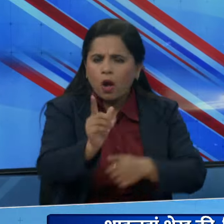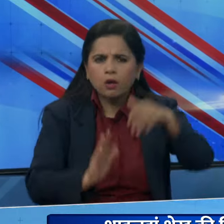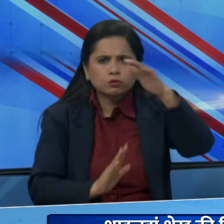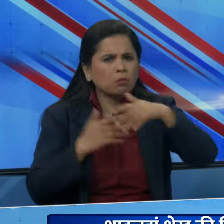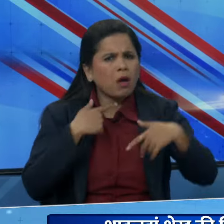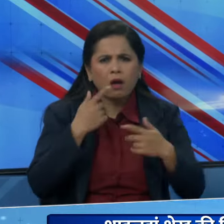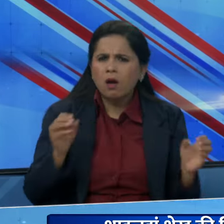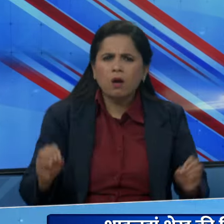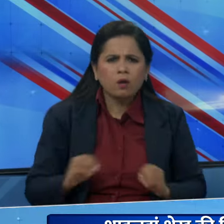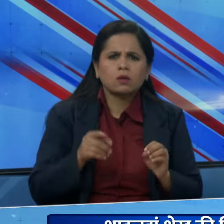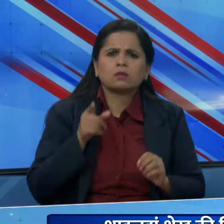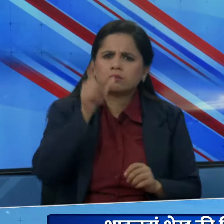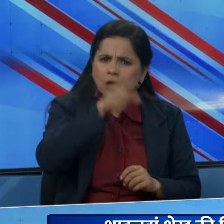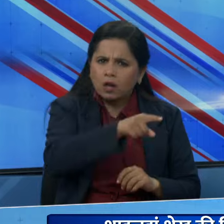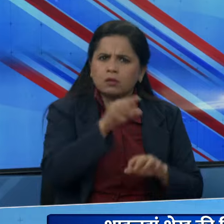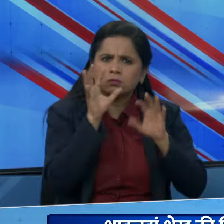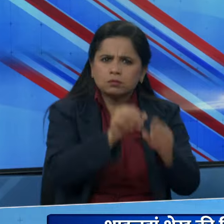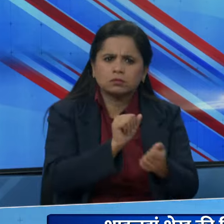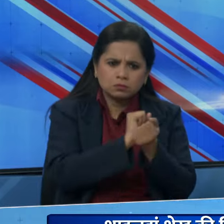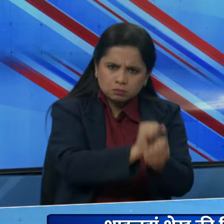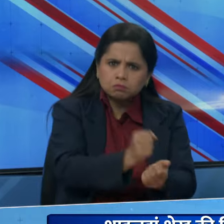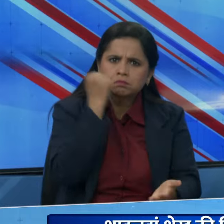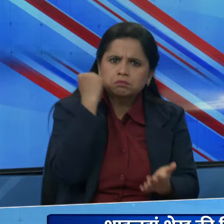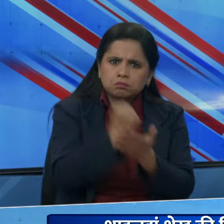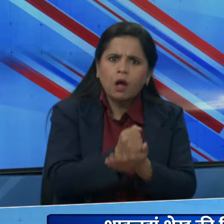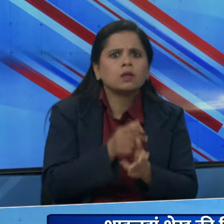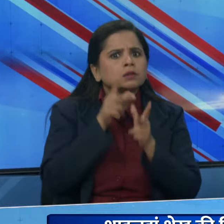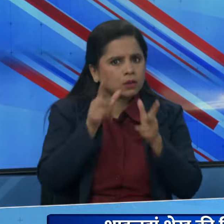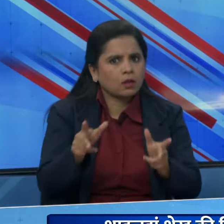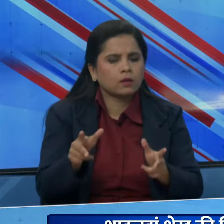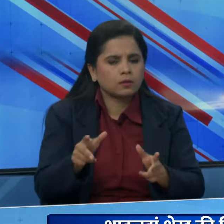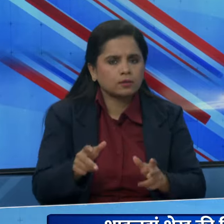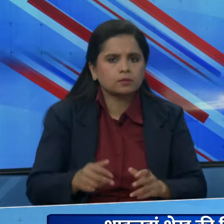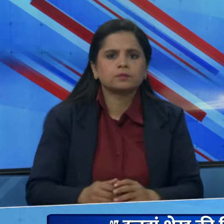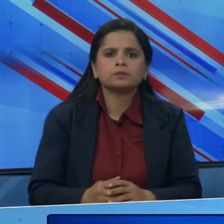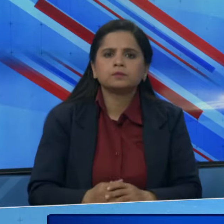इसलिए उसे गिरफतार किया जाना चाहिए।